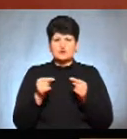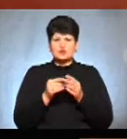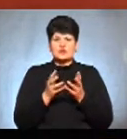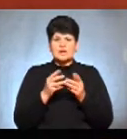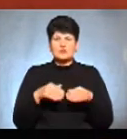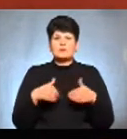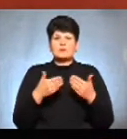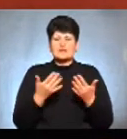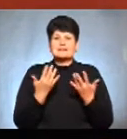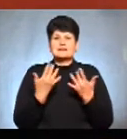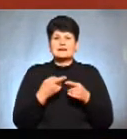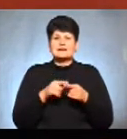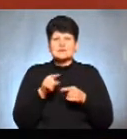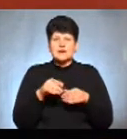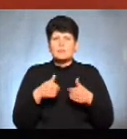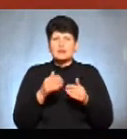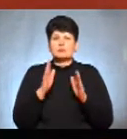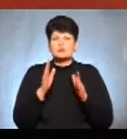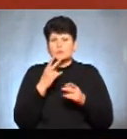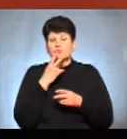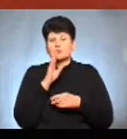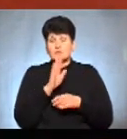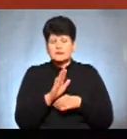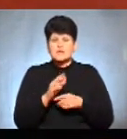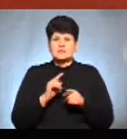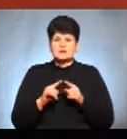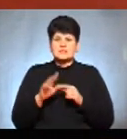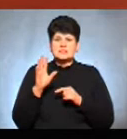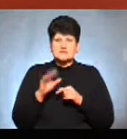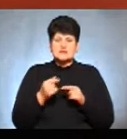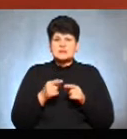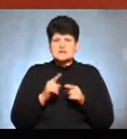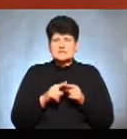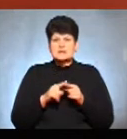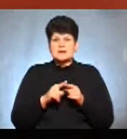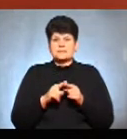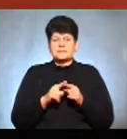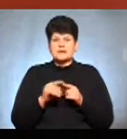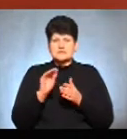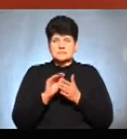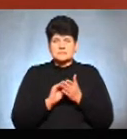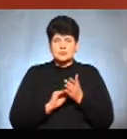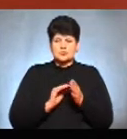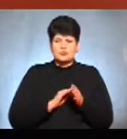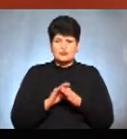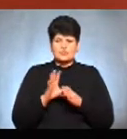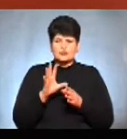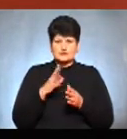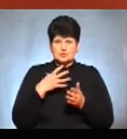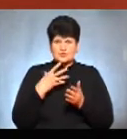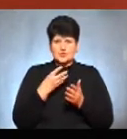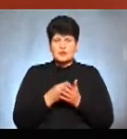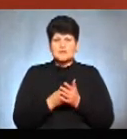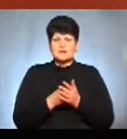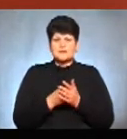подань. Скільки цих подань буде, ми побачимо, але, скоріше за все, ми так розуміємо, що, напевне, кандидати заповнять повністю, відповідно, свої, скажімо так,